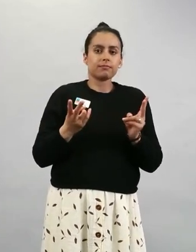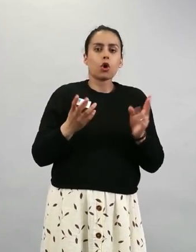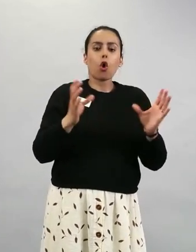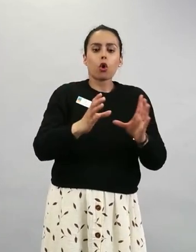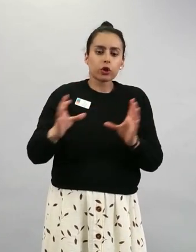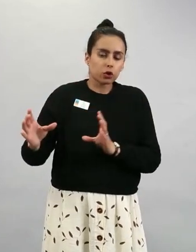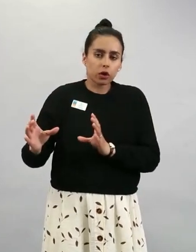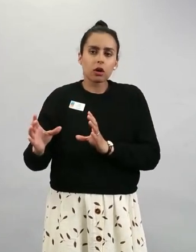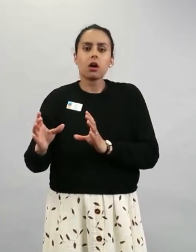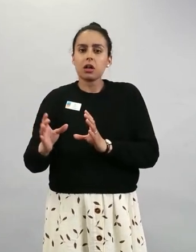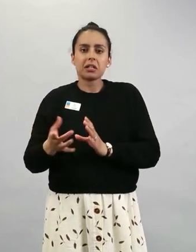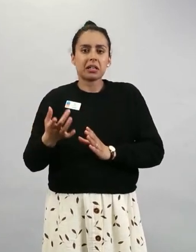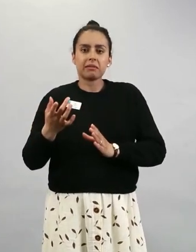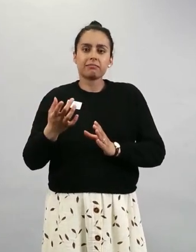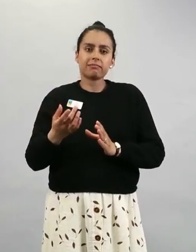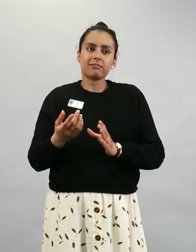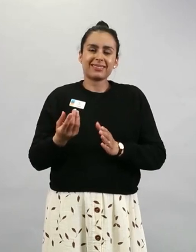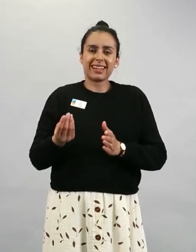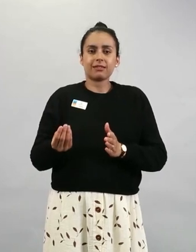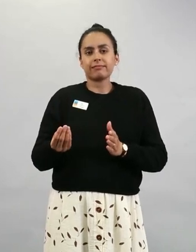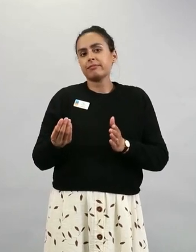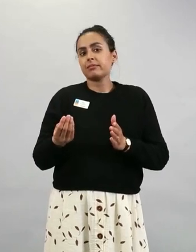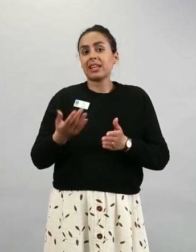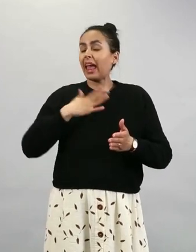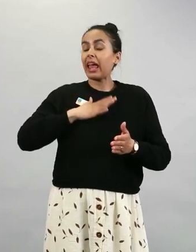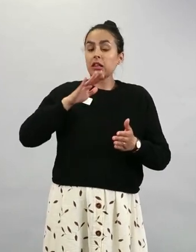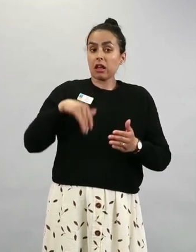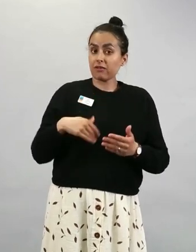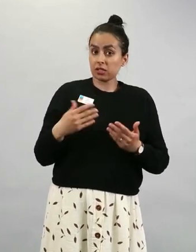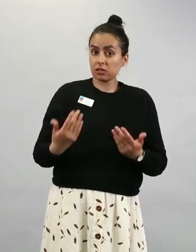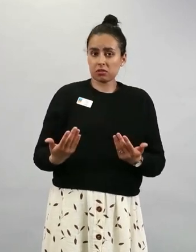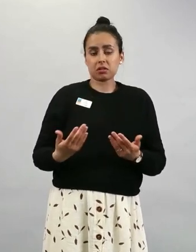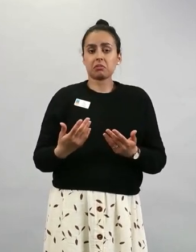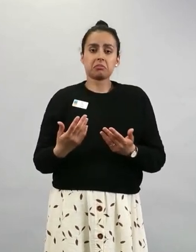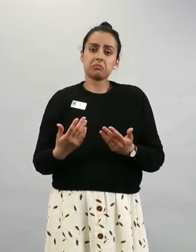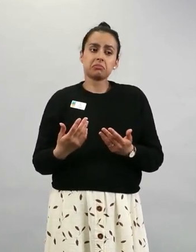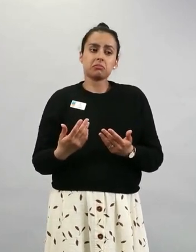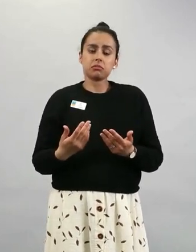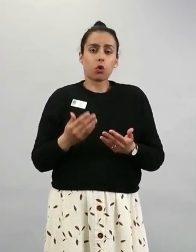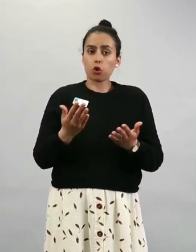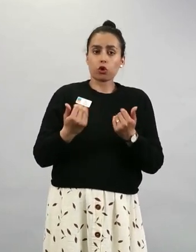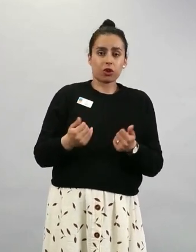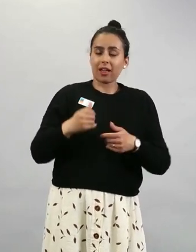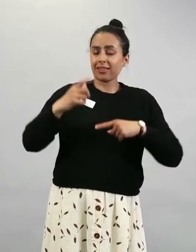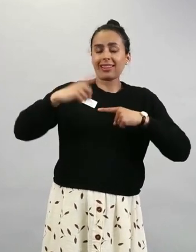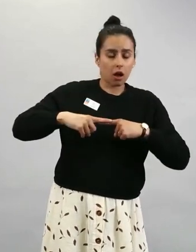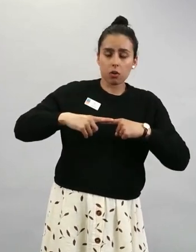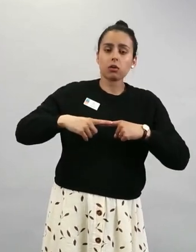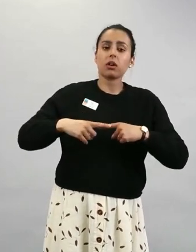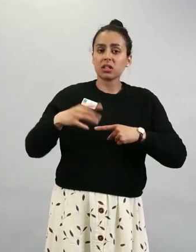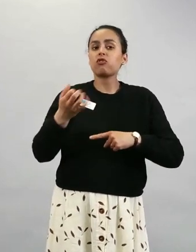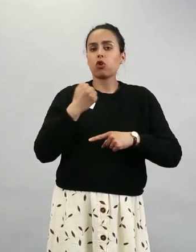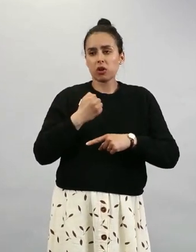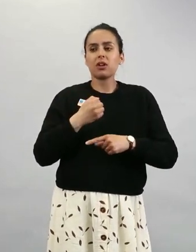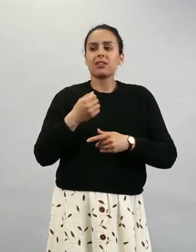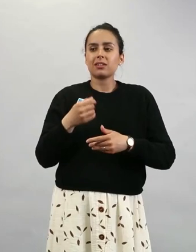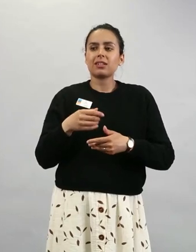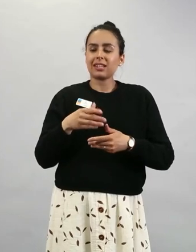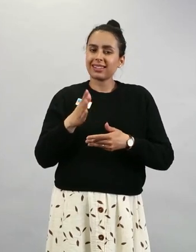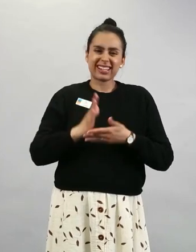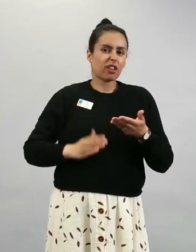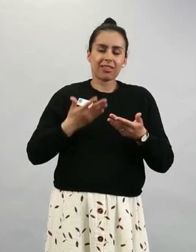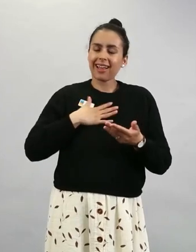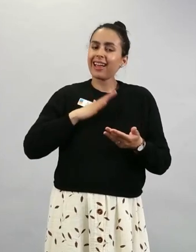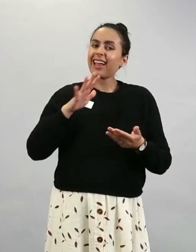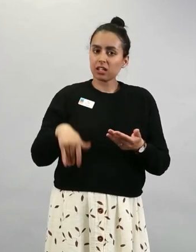tarvitse pysäyttää rokottamisen ajaksi. Se mitä me tiedetään eläinkokeista ja solukokeista on, että